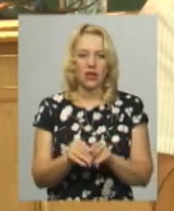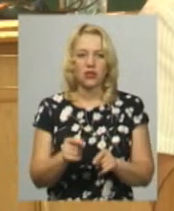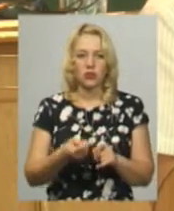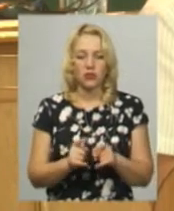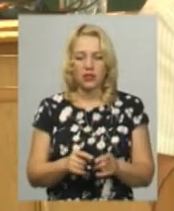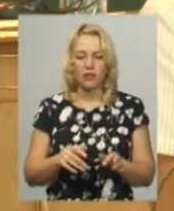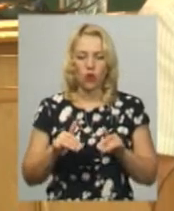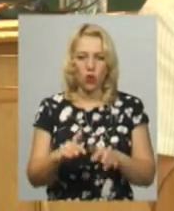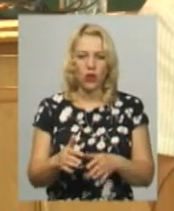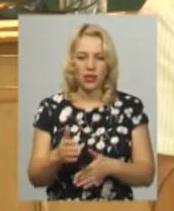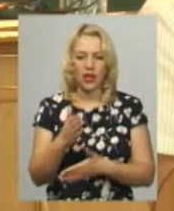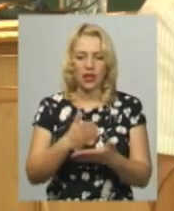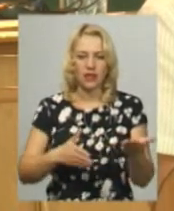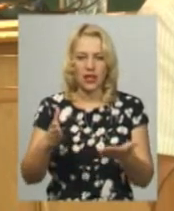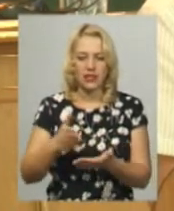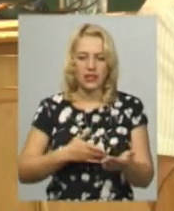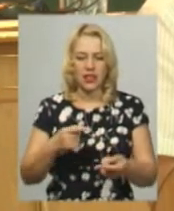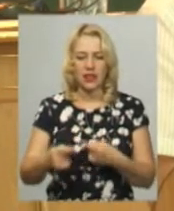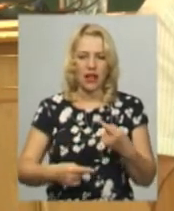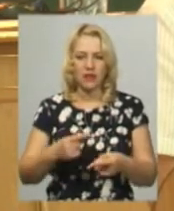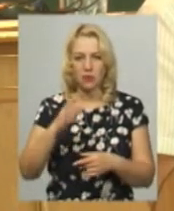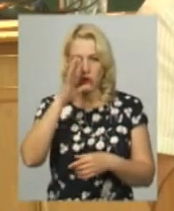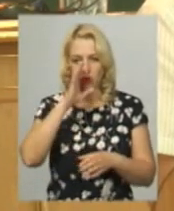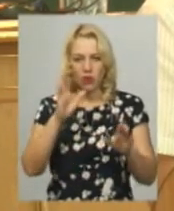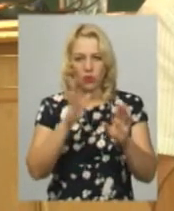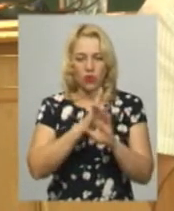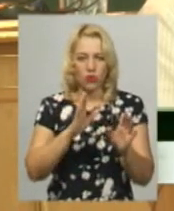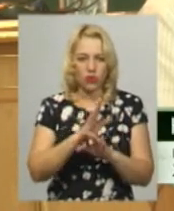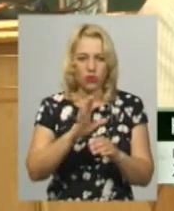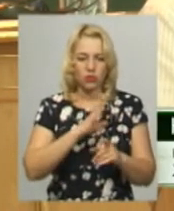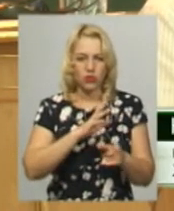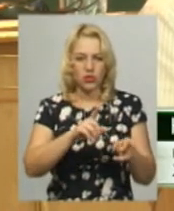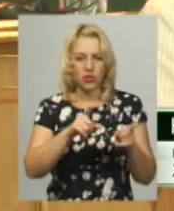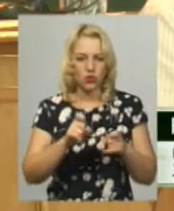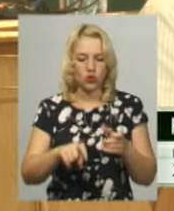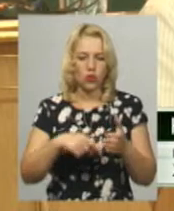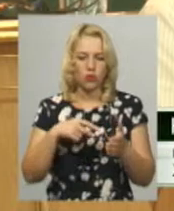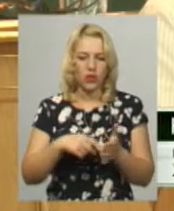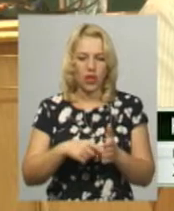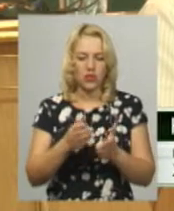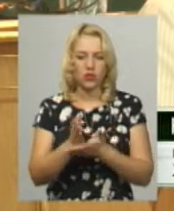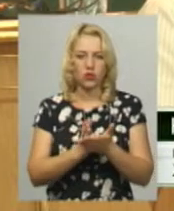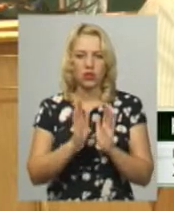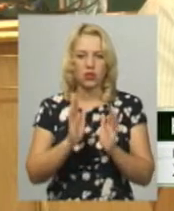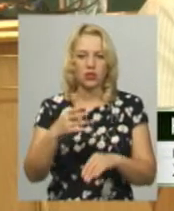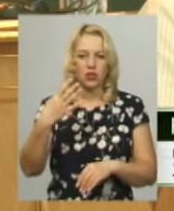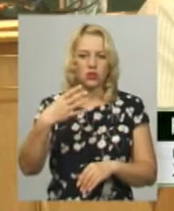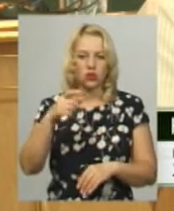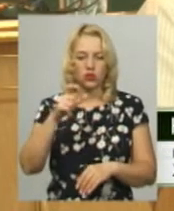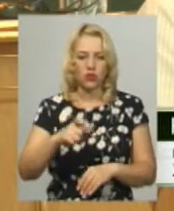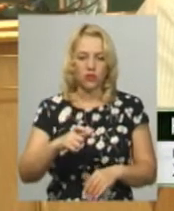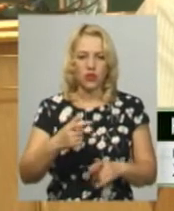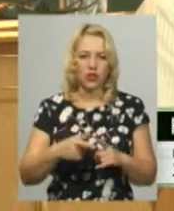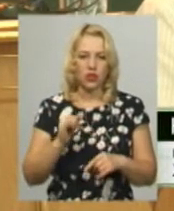ліквідації наслідків негоди було залучено від комунальних служб лише 40 чоловік особового складу та 12